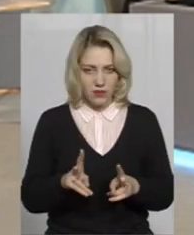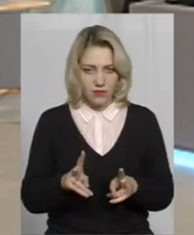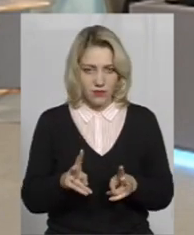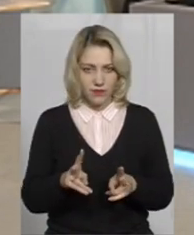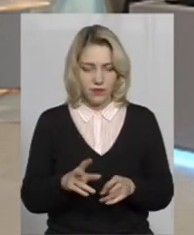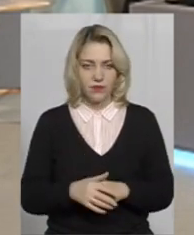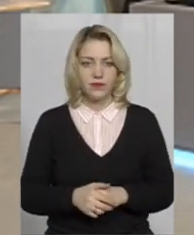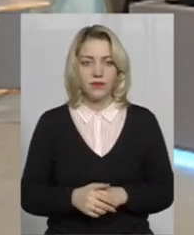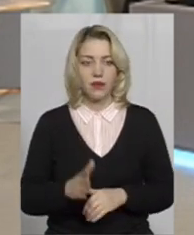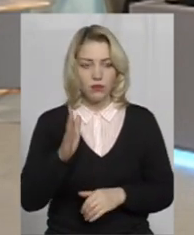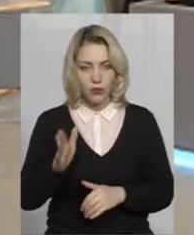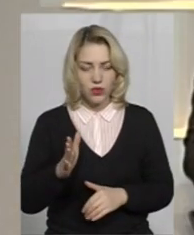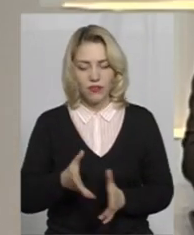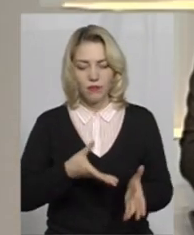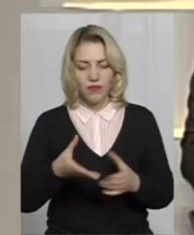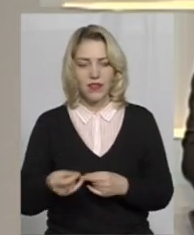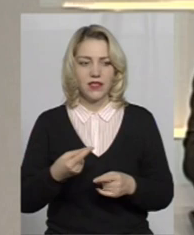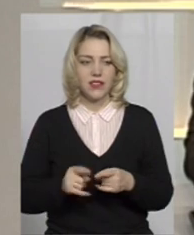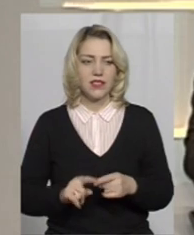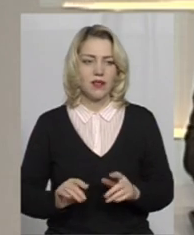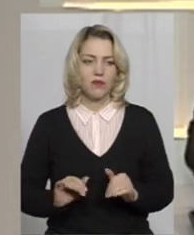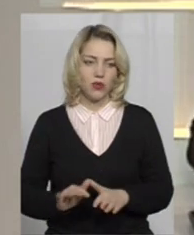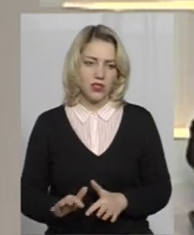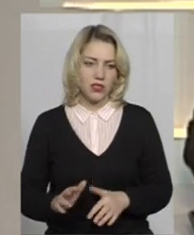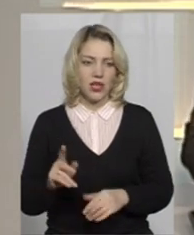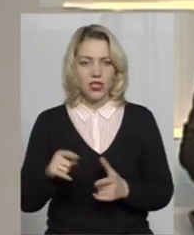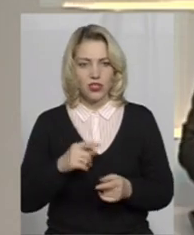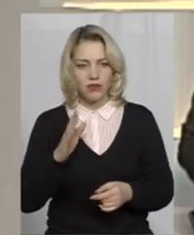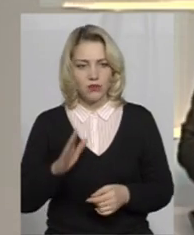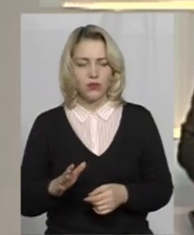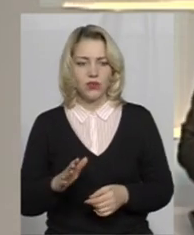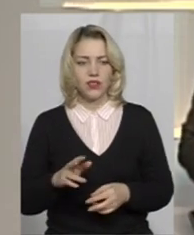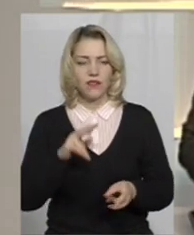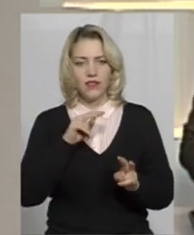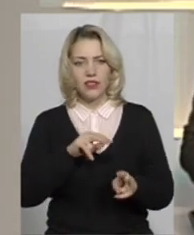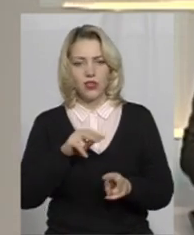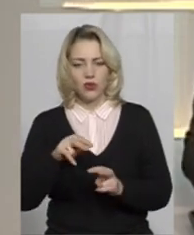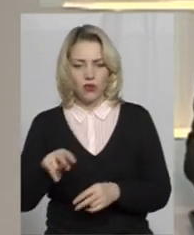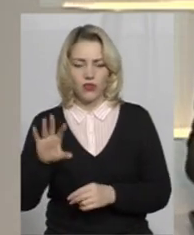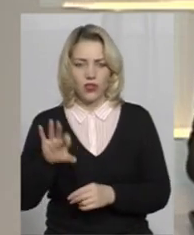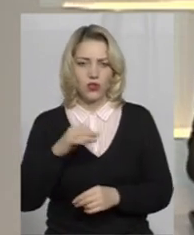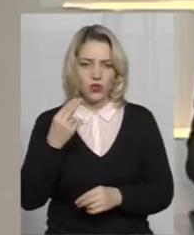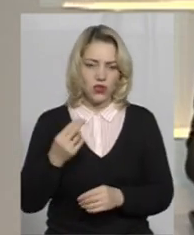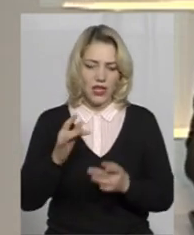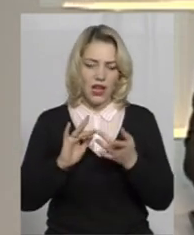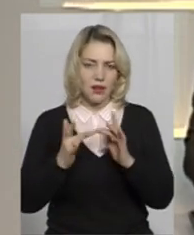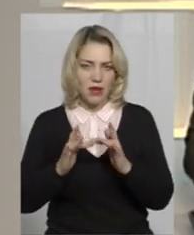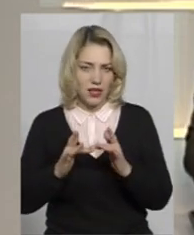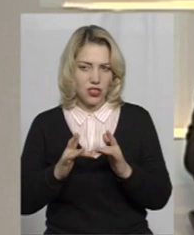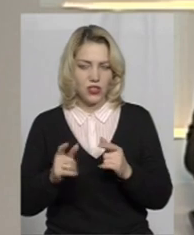Як будете впливати на цей процес? Чи ви будете відслідковувати соціальні мережі?